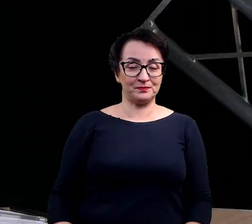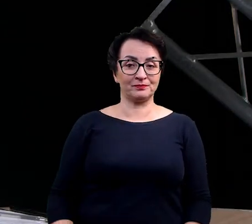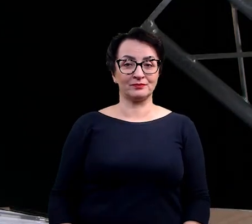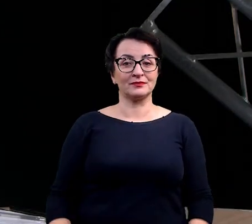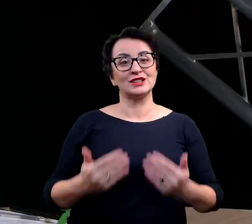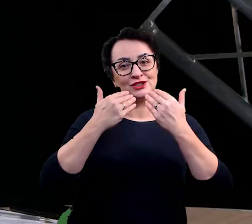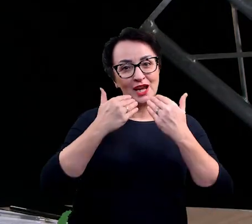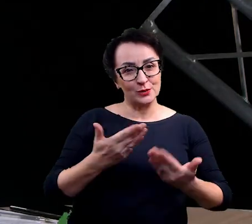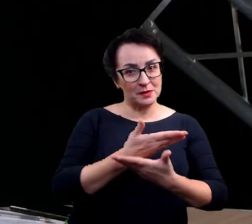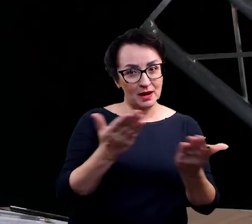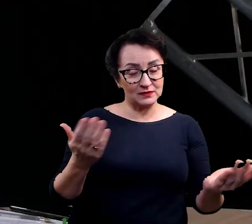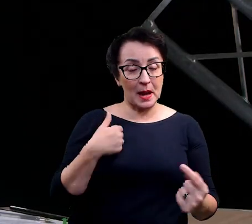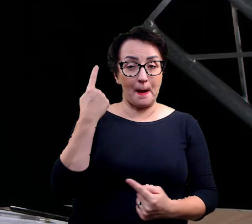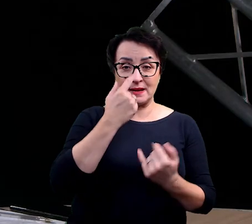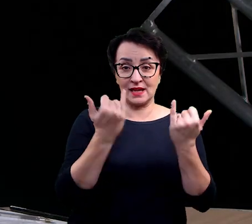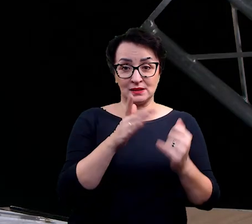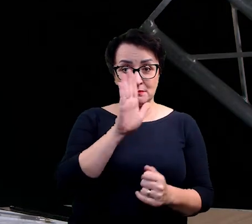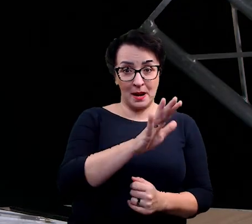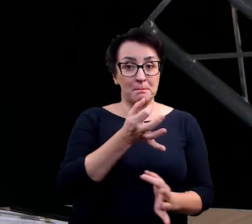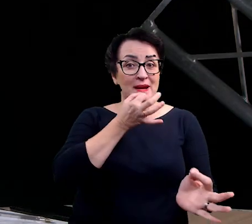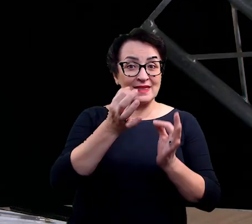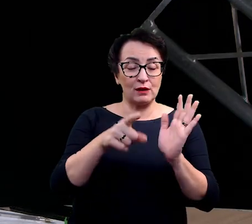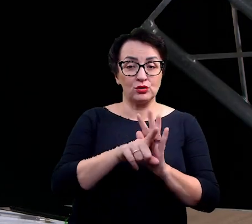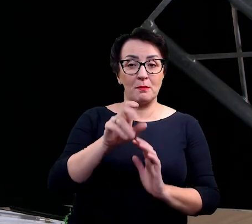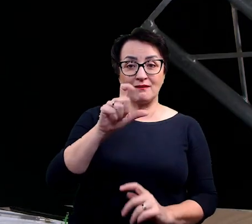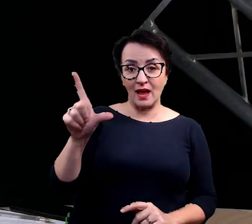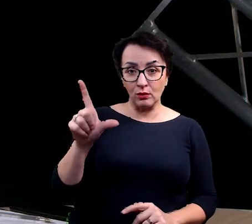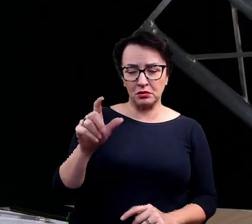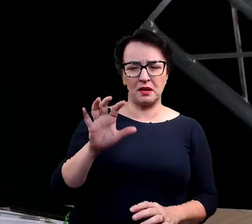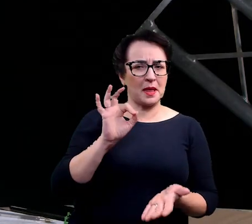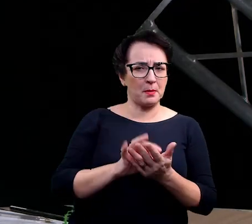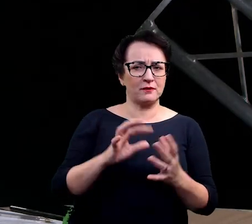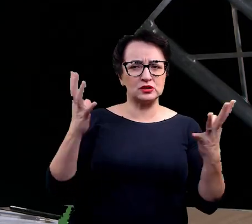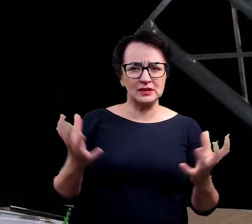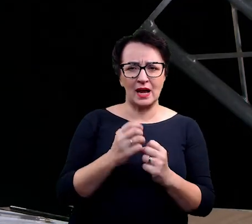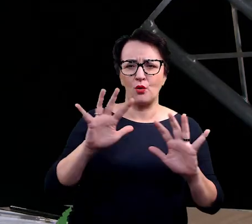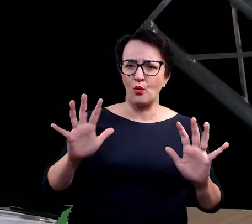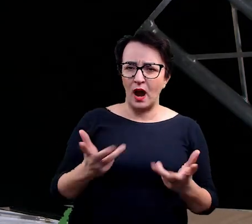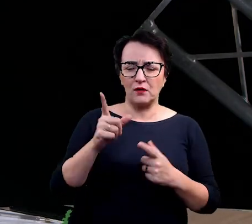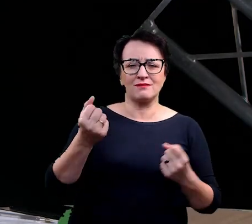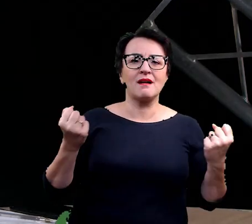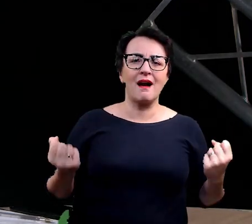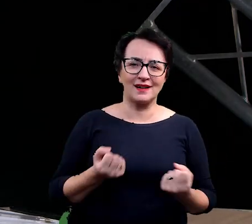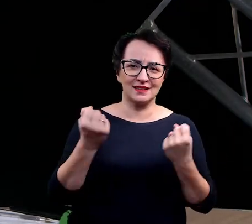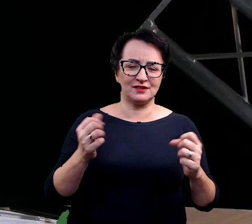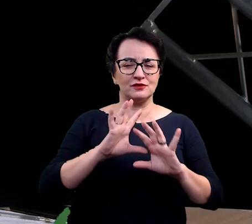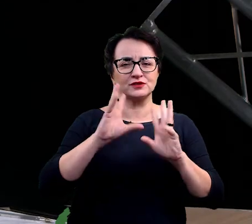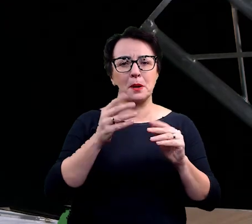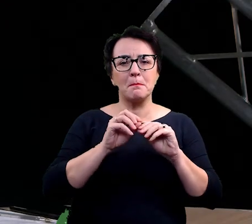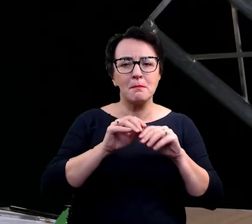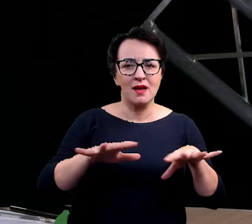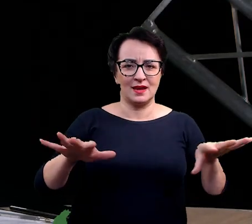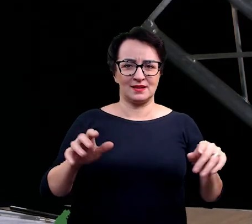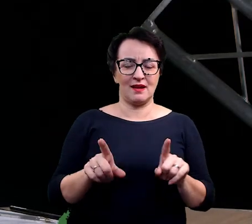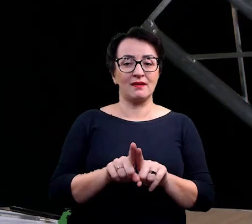że jeśli macie jakiekolwiek pytania do Pawła, to na pewno można go wszędzie znaleźć. Jest aktywny w różnych mediach oraz we